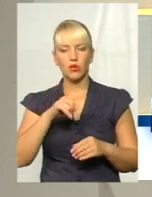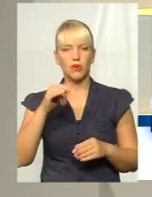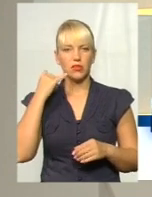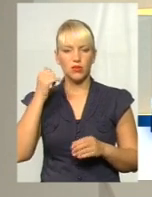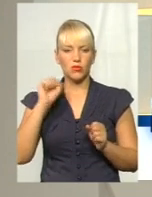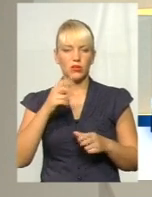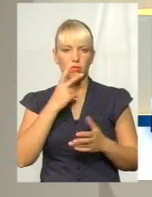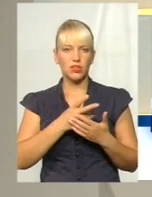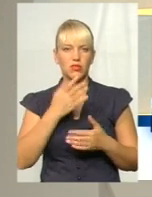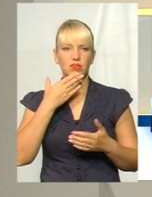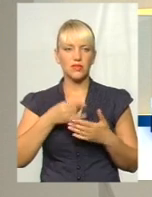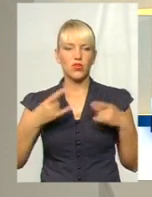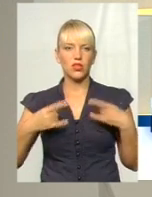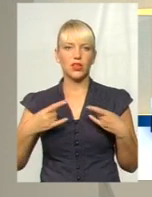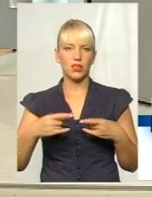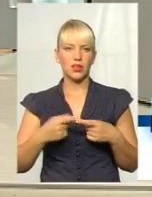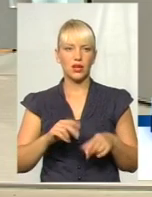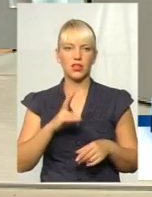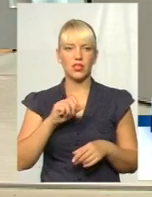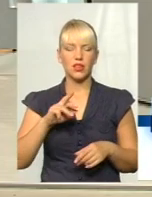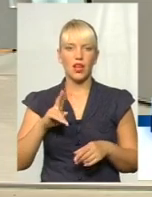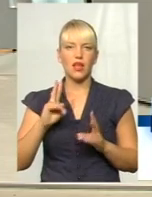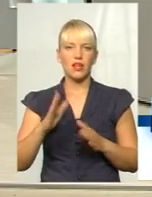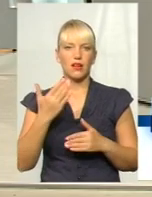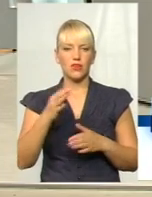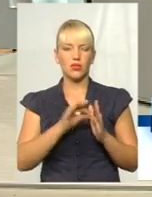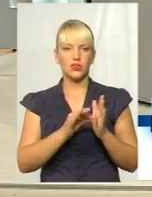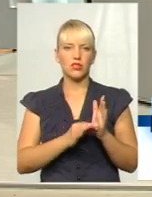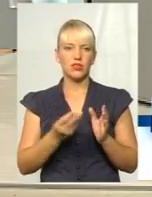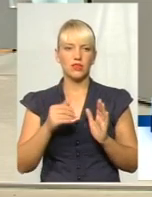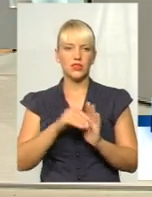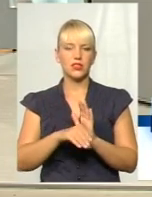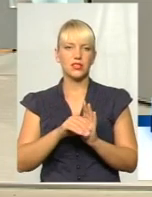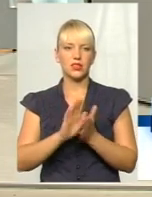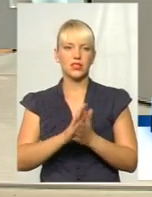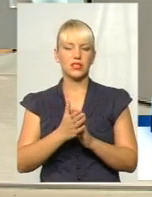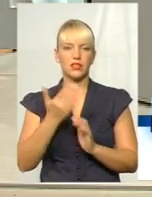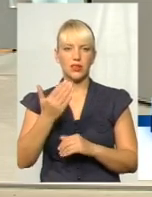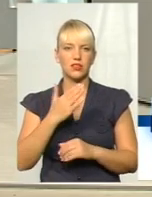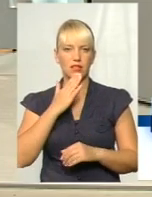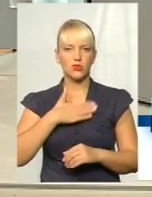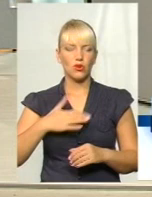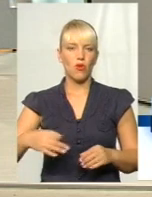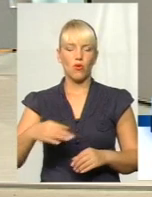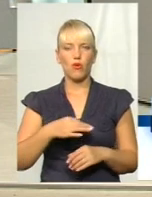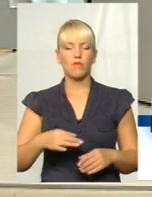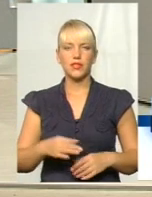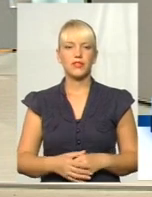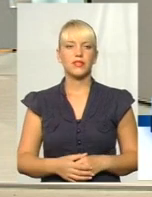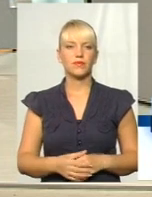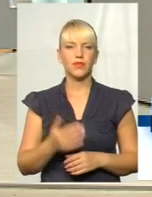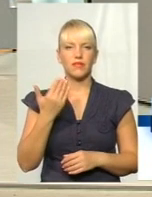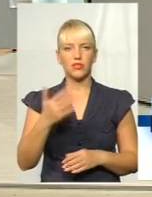можете бачити на своїх екранах. Пані Наталья, як ви оціните інвестиційний став нашої області? Ви знаєте,